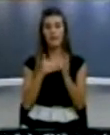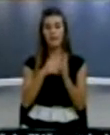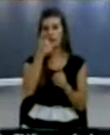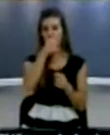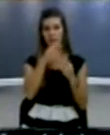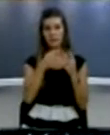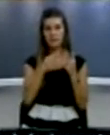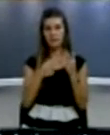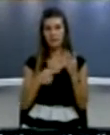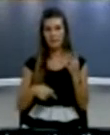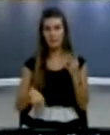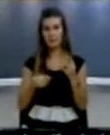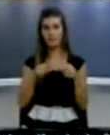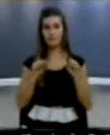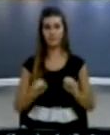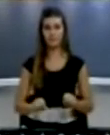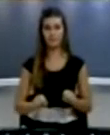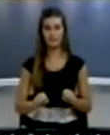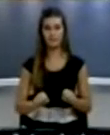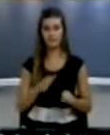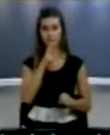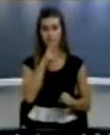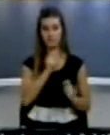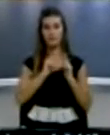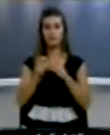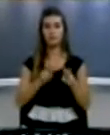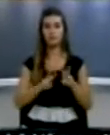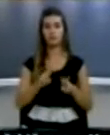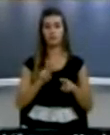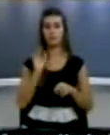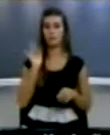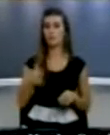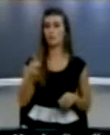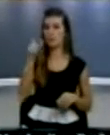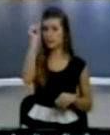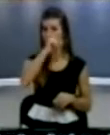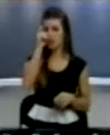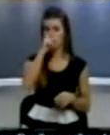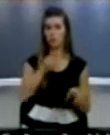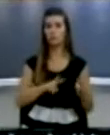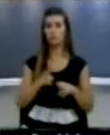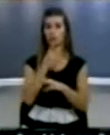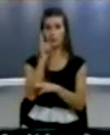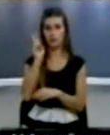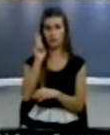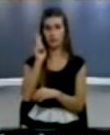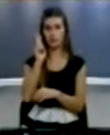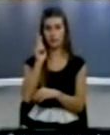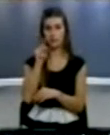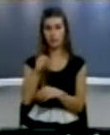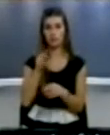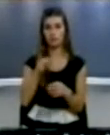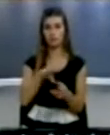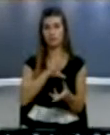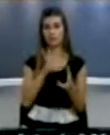Që qeveria me orde rrit e një padin për gjenocid ndaj sërbis në gjukatat ndërkontare Pra kjo rezolut